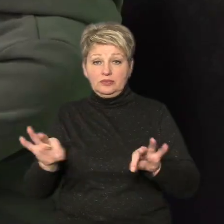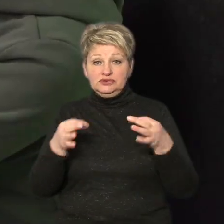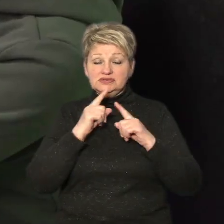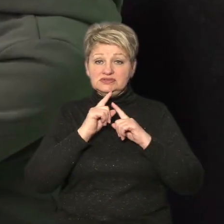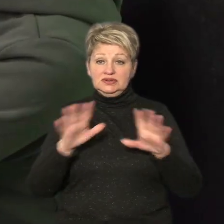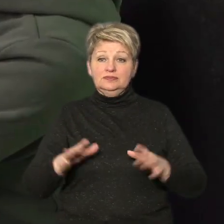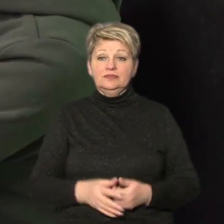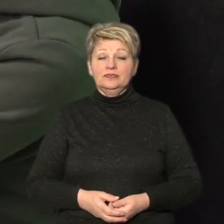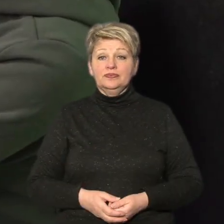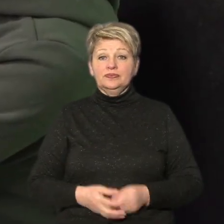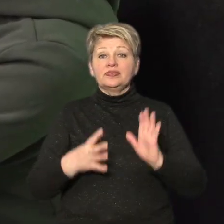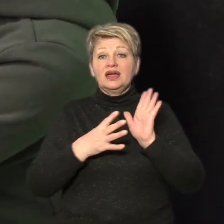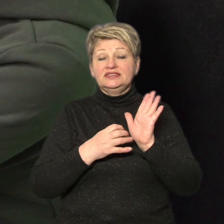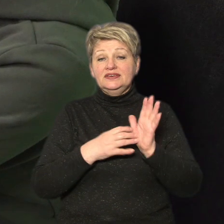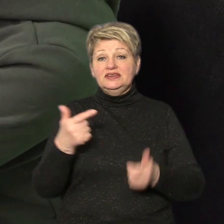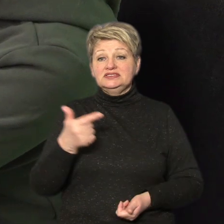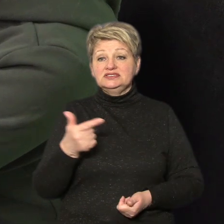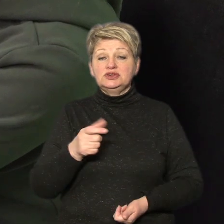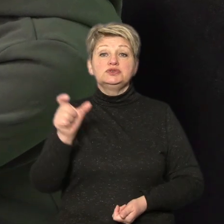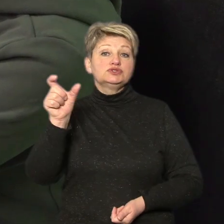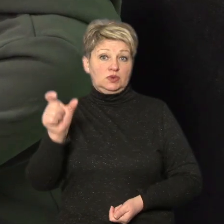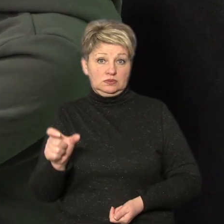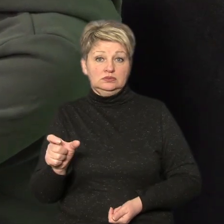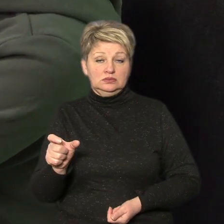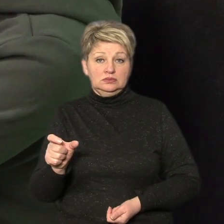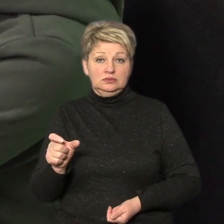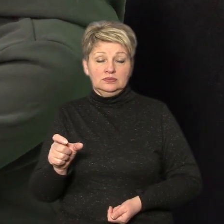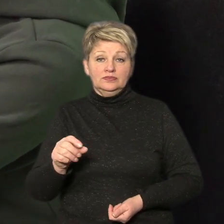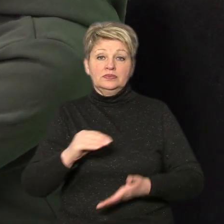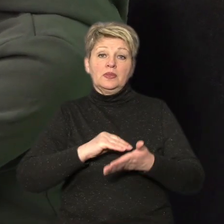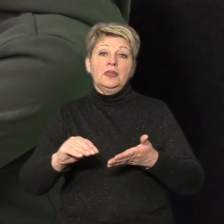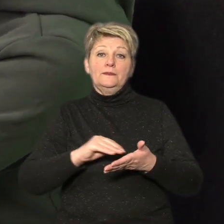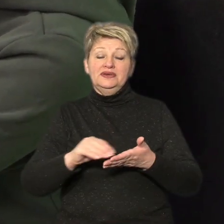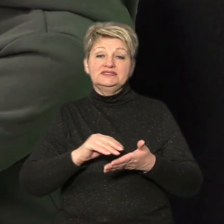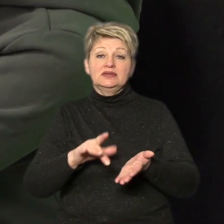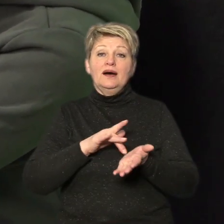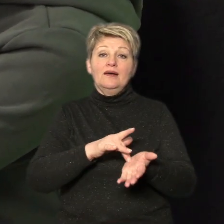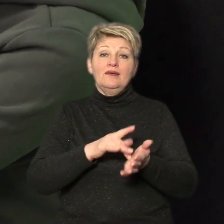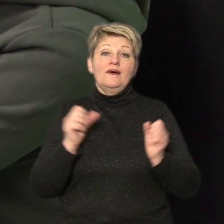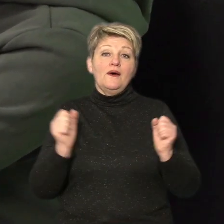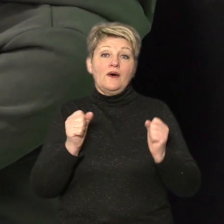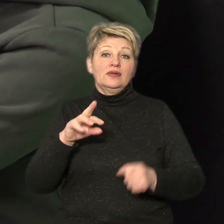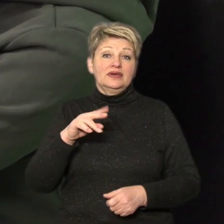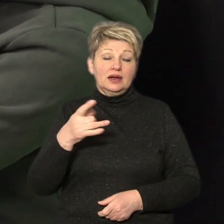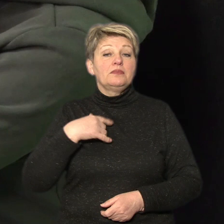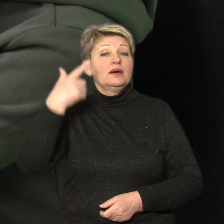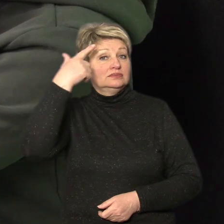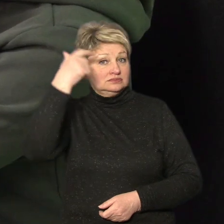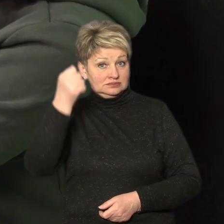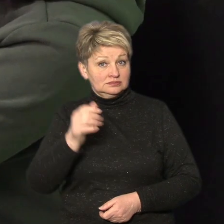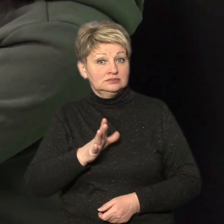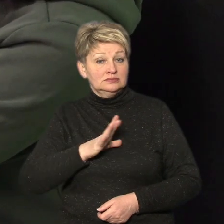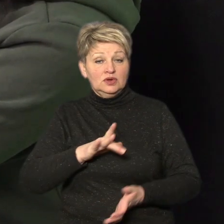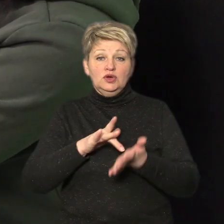900 гривень з особи, я так розумію, на підстіжники в Холодний Яр. Хоча ми повідомляли цю, до речі,